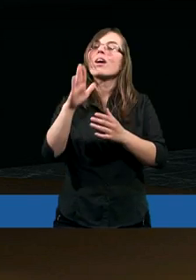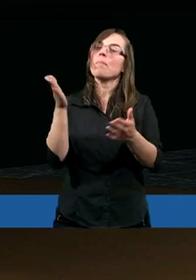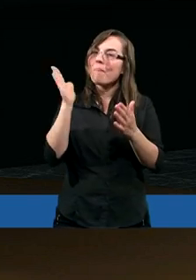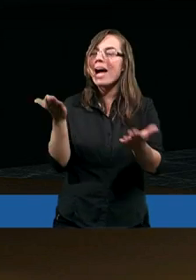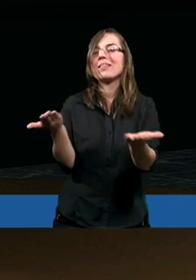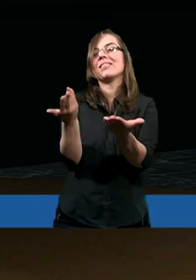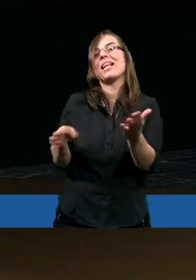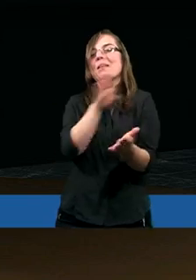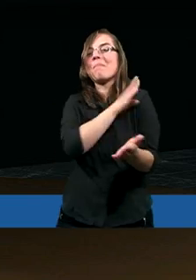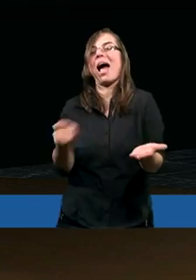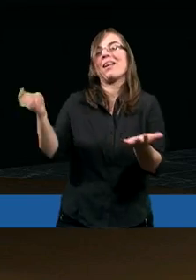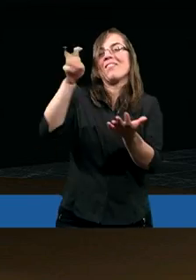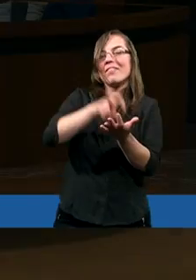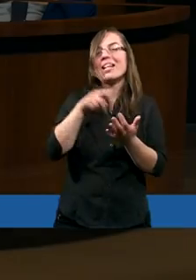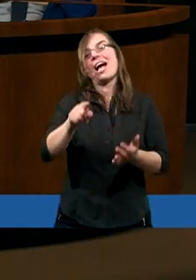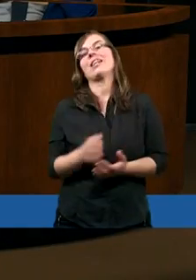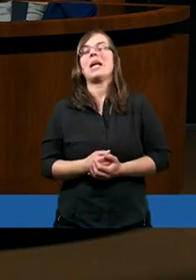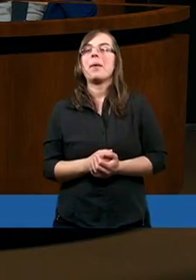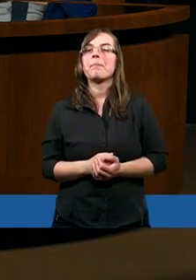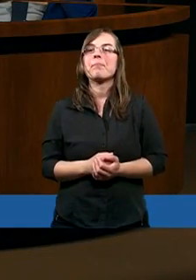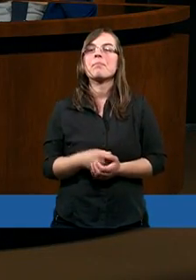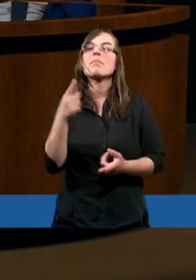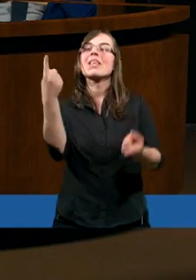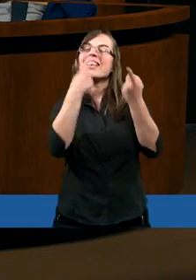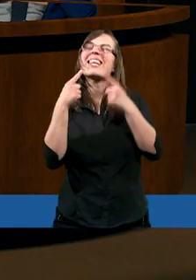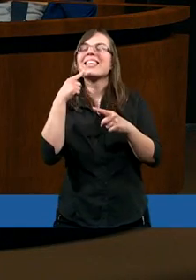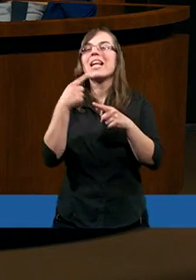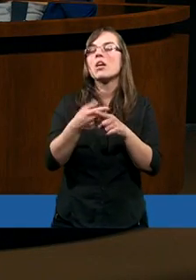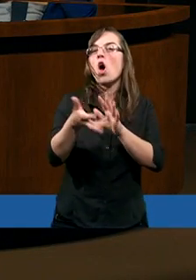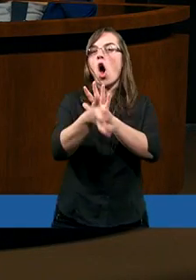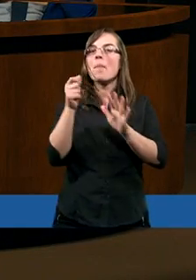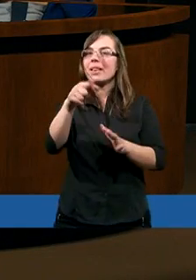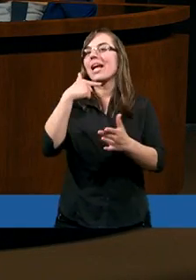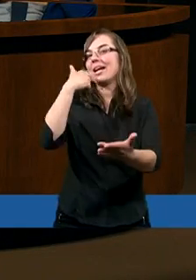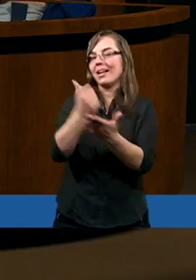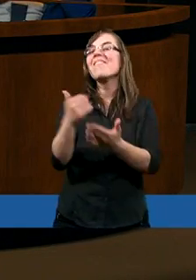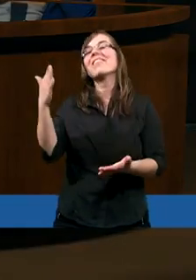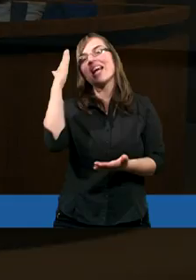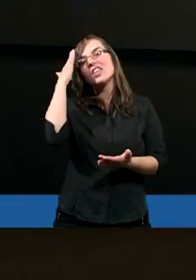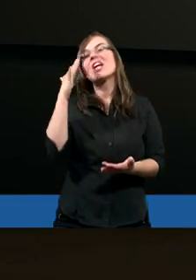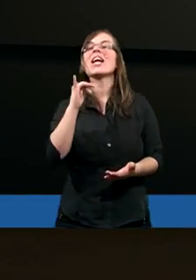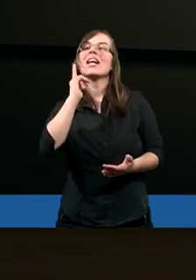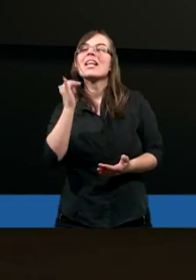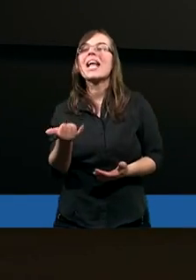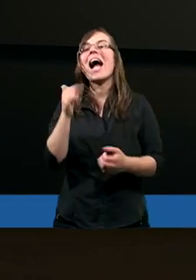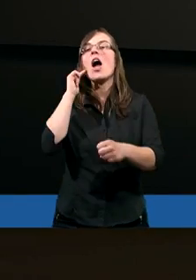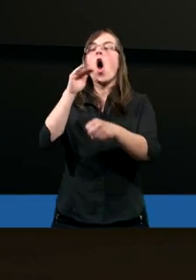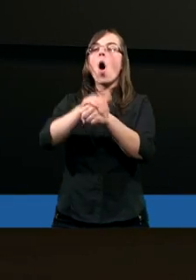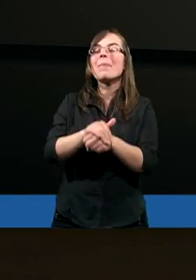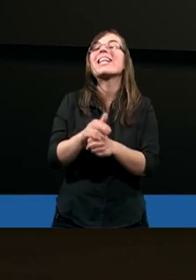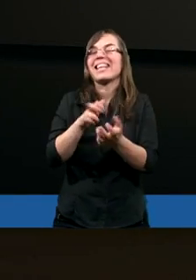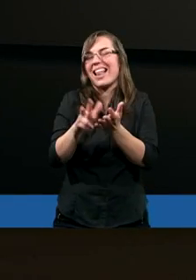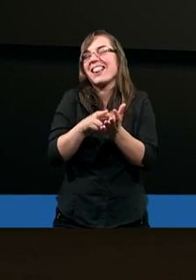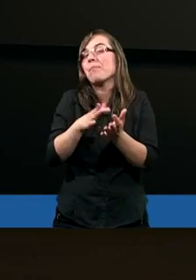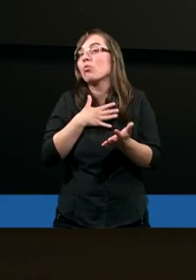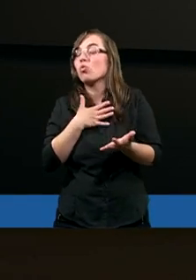i grzech przeminą. Ja myślę, że zdecydowanie odbiorcy tego listu wiedzieli, o jakie obietnice chodzi.